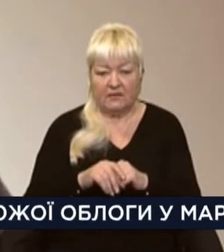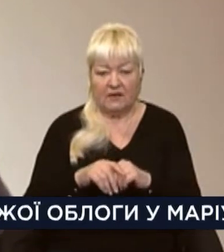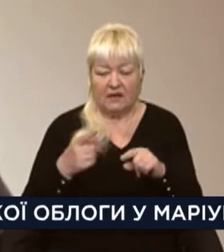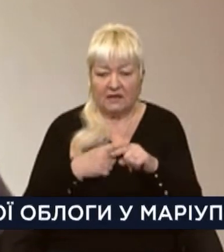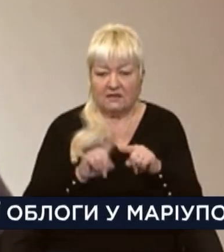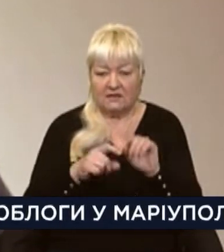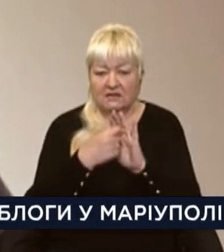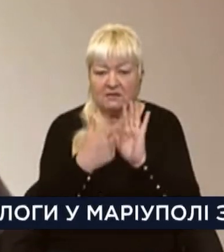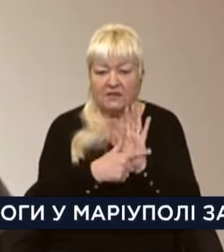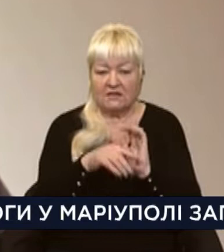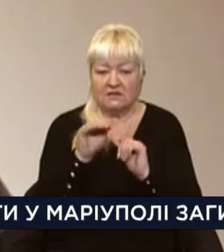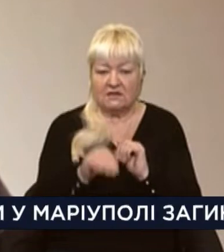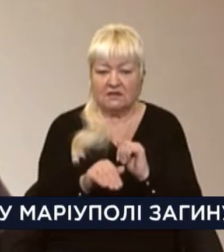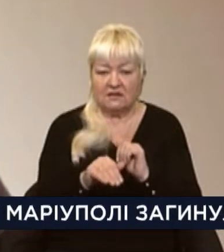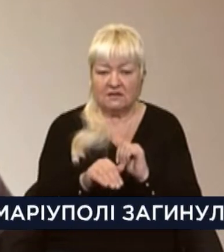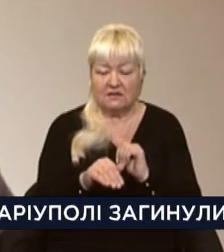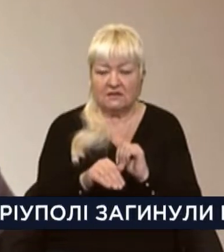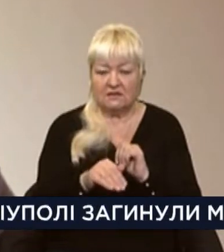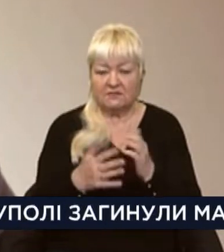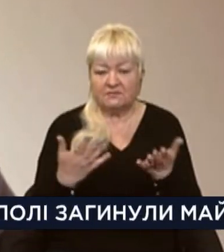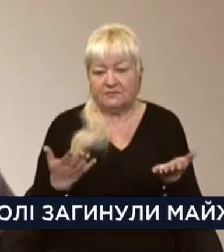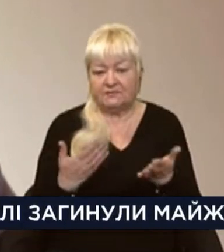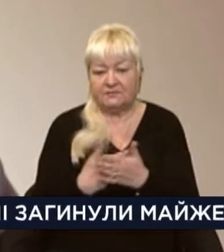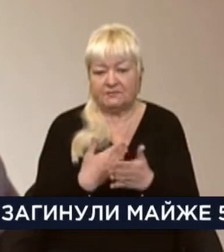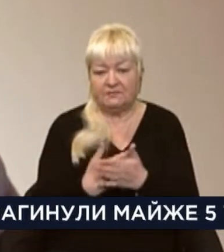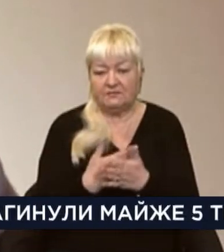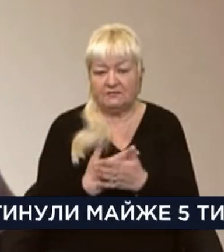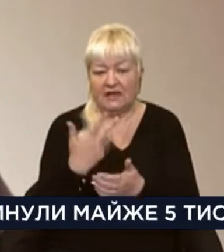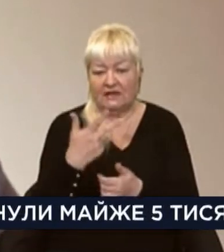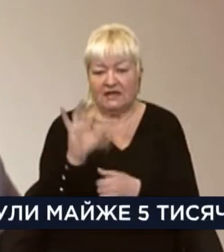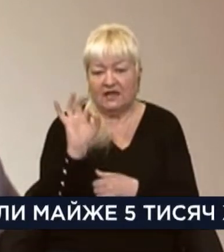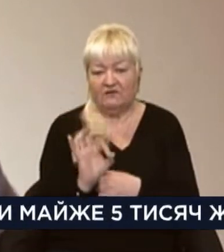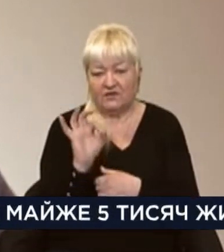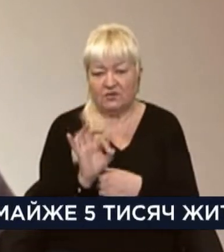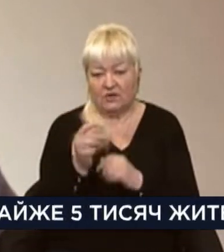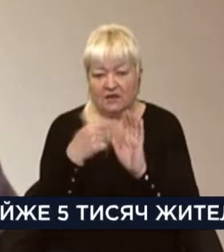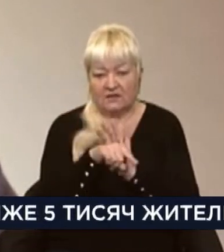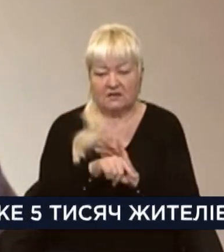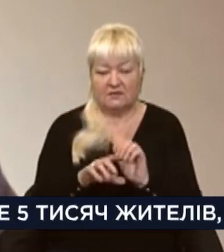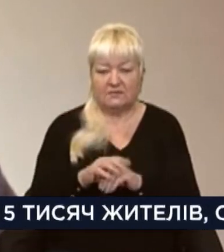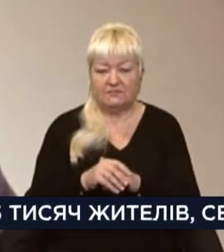ці 17 тисяч – це десь 3% з них.